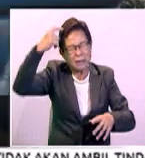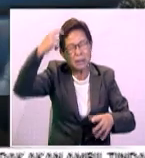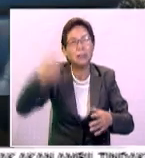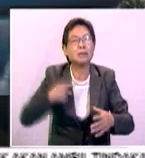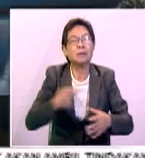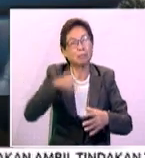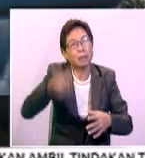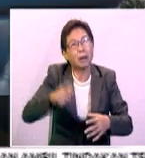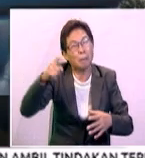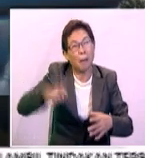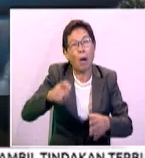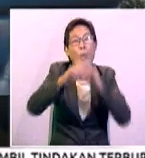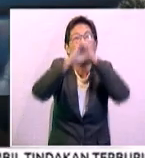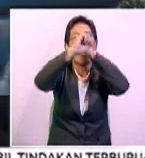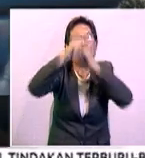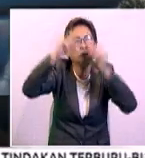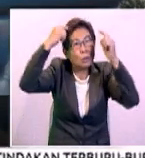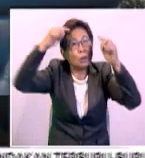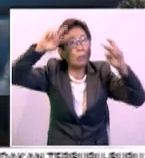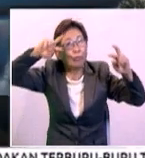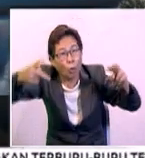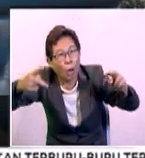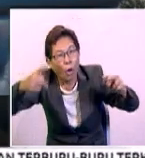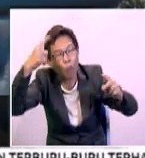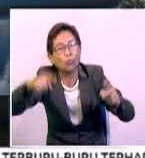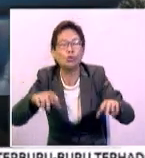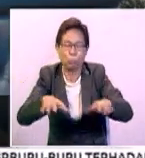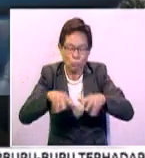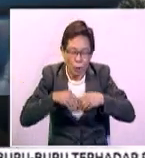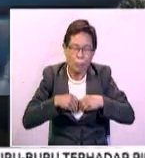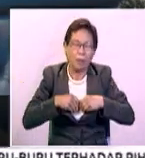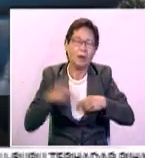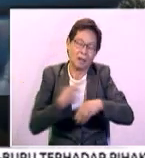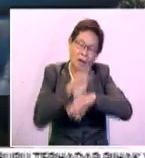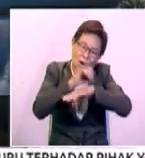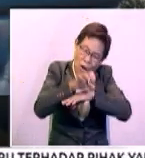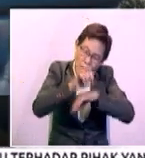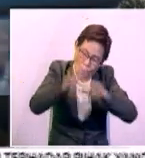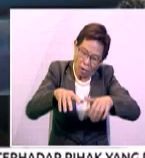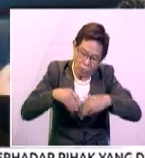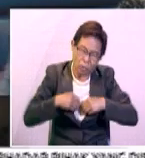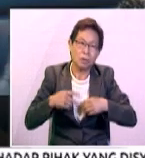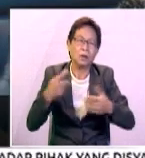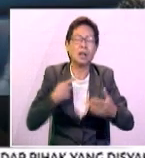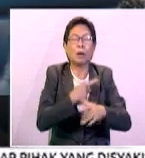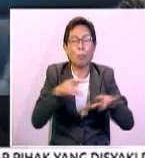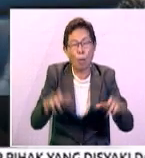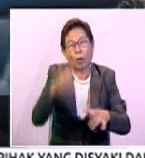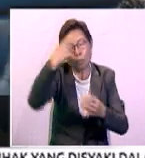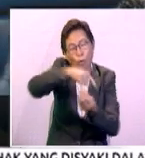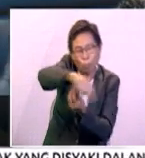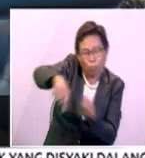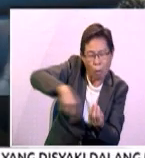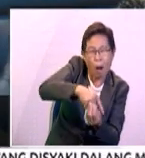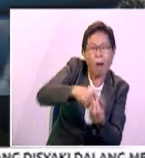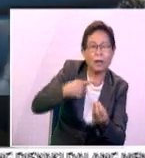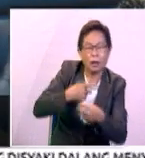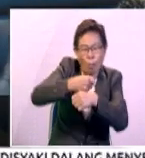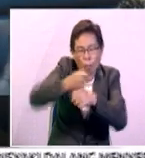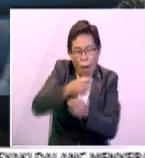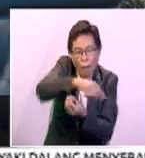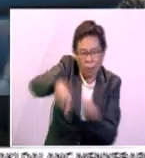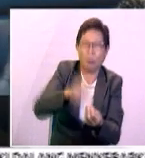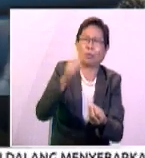mereka untuk menerima itu. Ini adalah semua yang boleh kita lakukan dan apakah kita boleh buatkan persekitaran itu memang betul